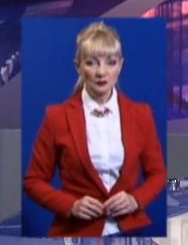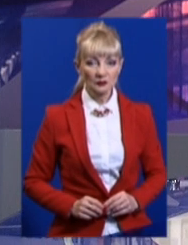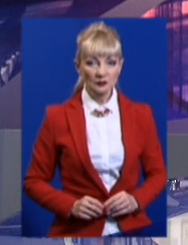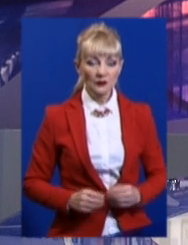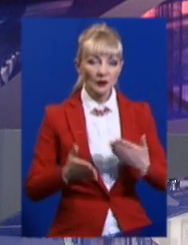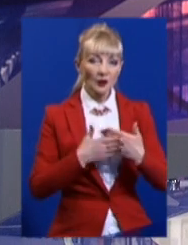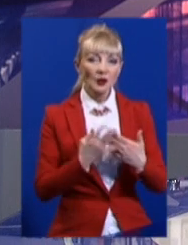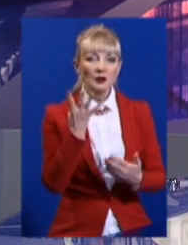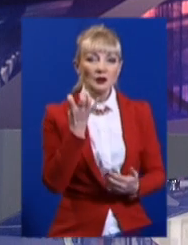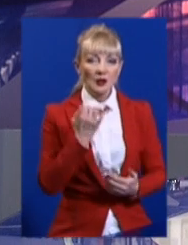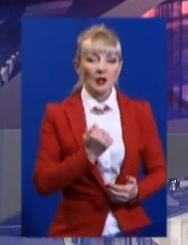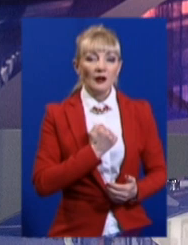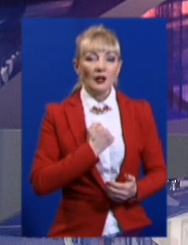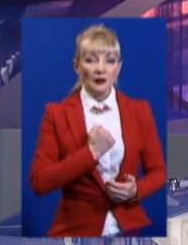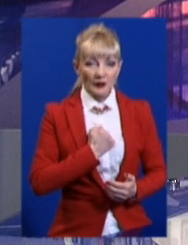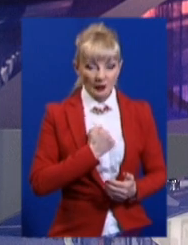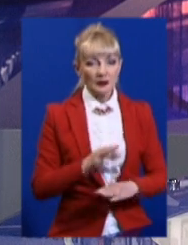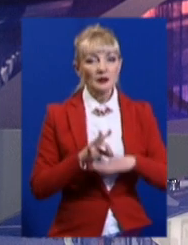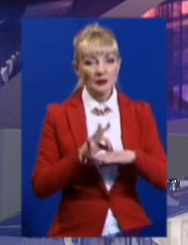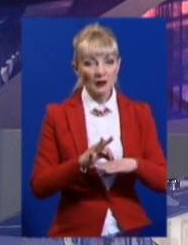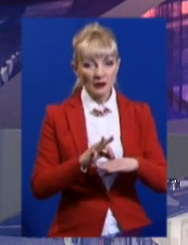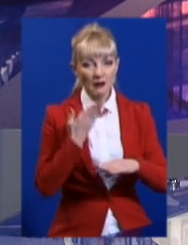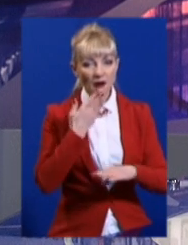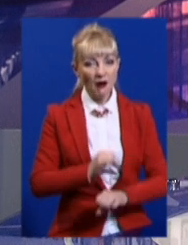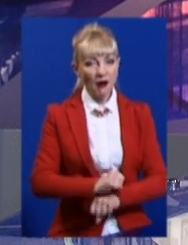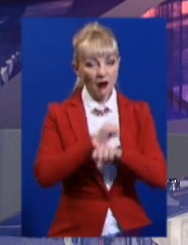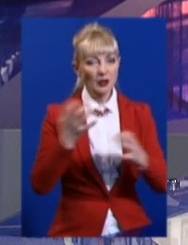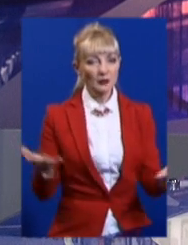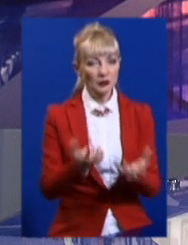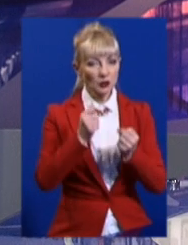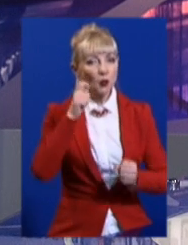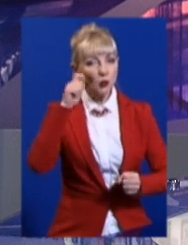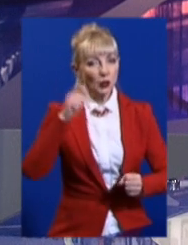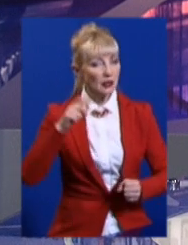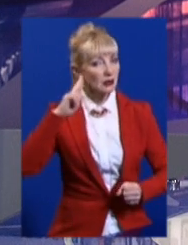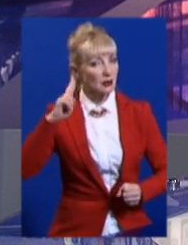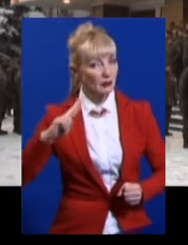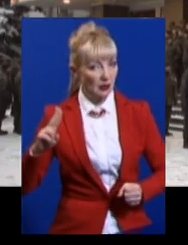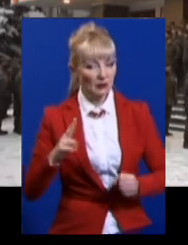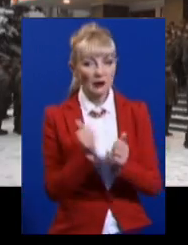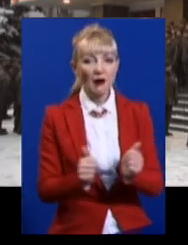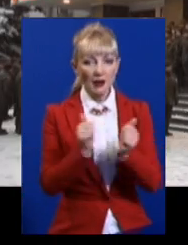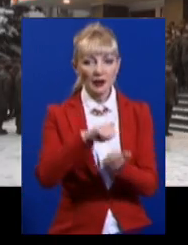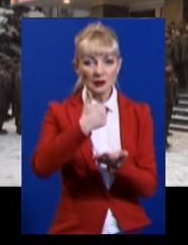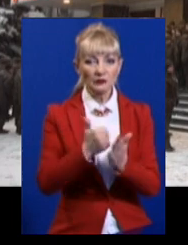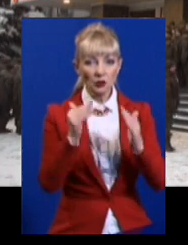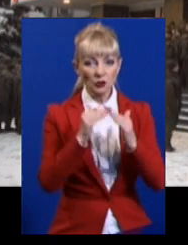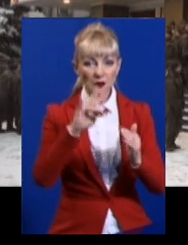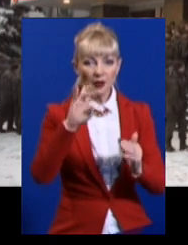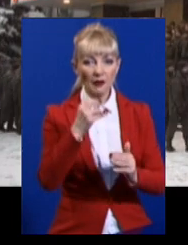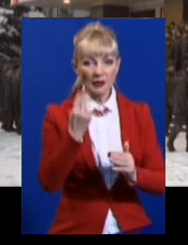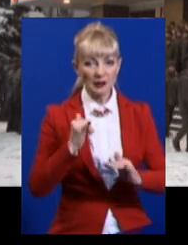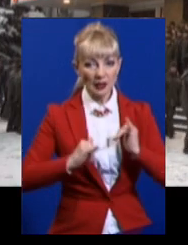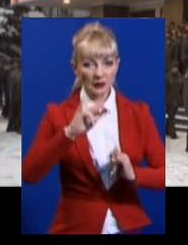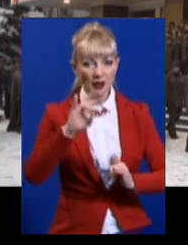Близько 400 військовослужбовців провели акцію на підтримку українських моряків. Захід відбувся поряд із головним корпусом Національної